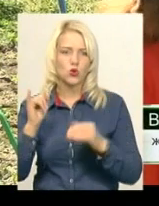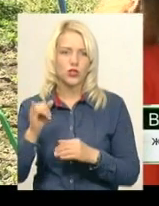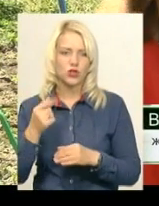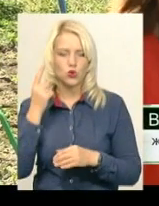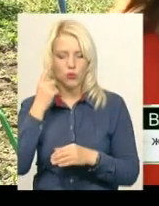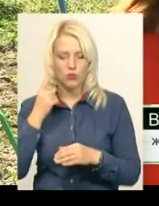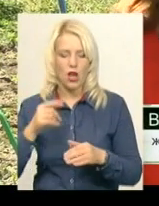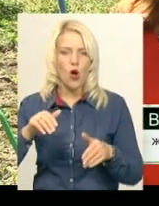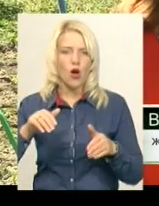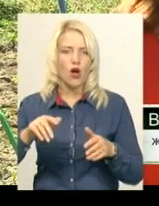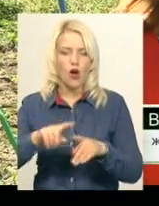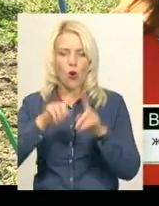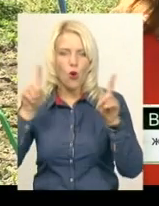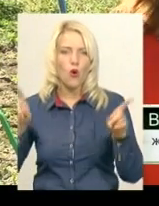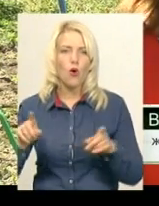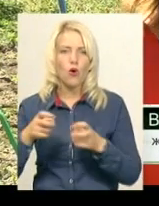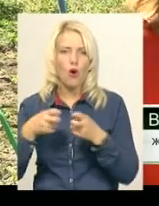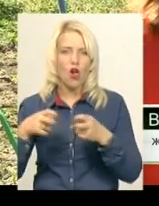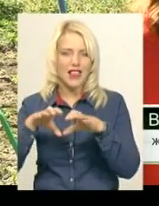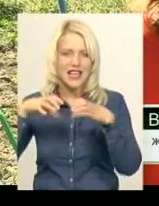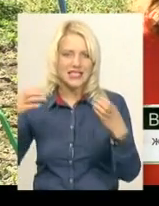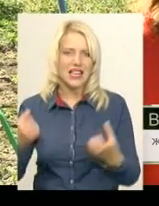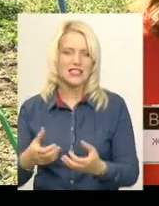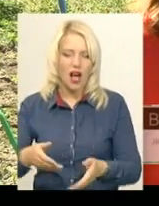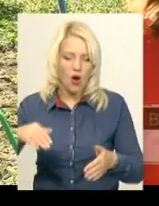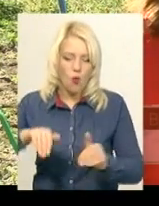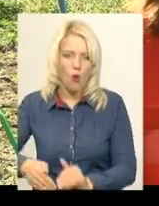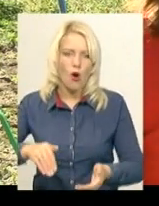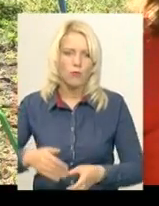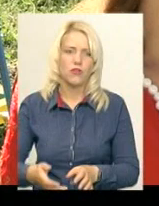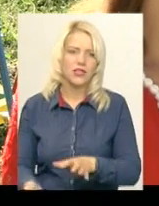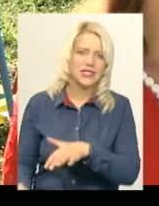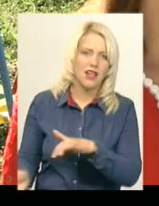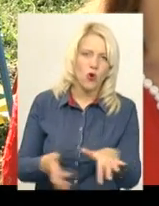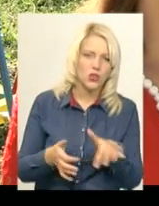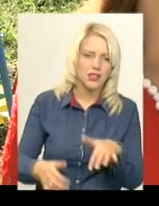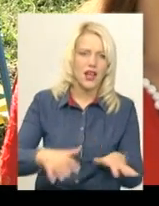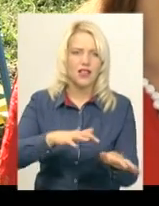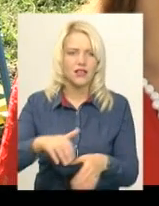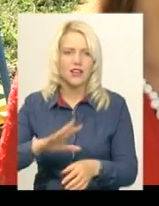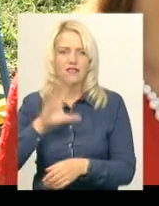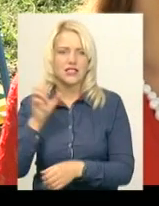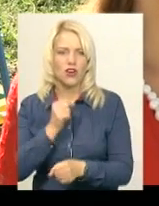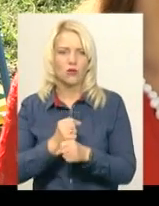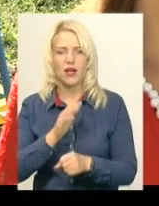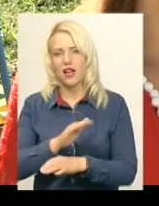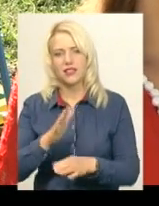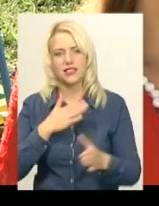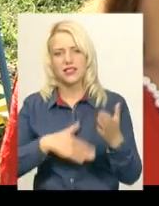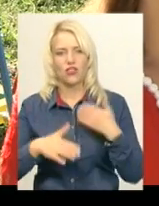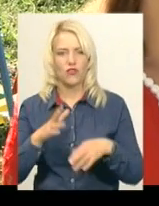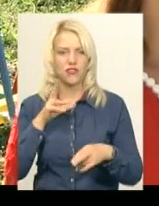колеса закопували і загортали, все робили, що потрібно. Але діти будуть задоволені в кінці.